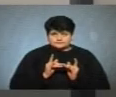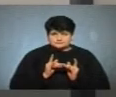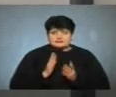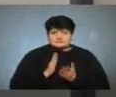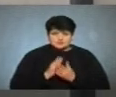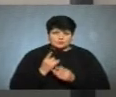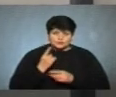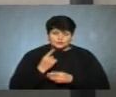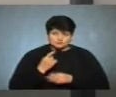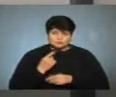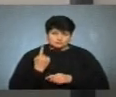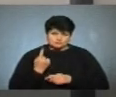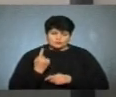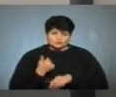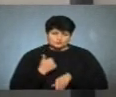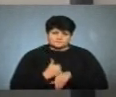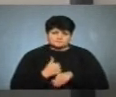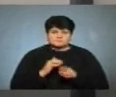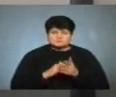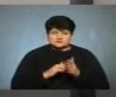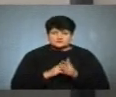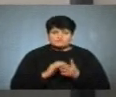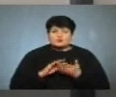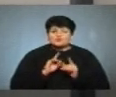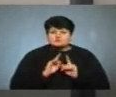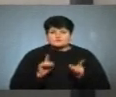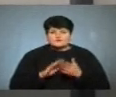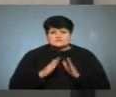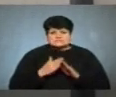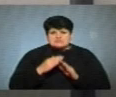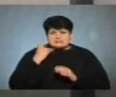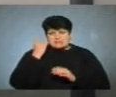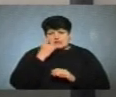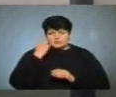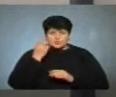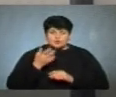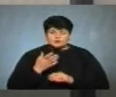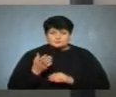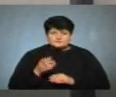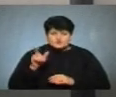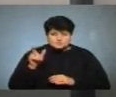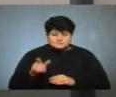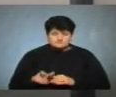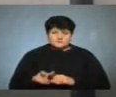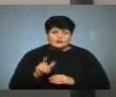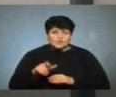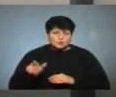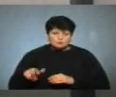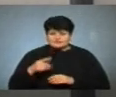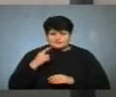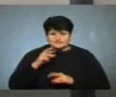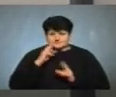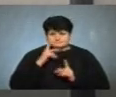такою, одною з основних причин. Особливо в стані алкогольного сп'яніння, коли люди, як кажуть, не дуже